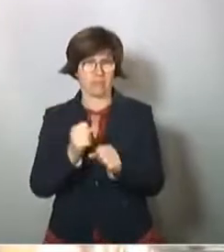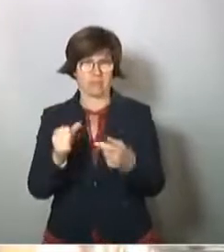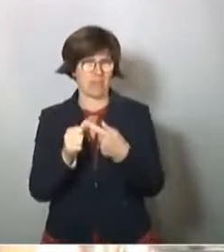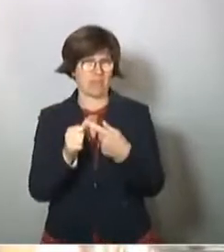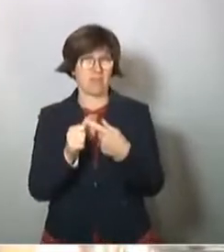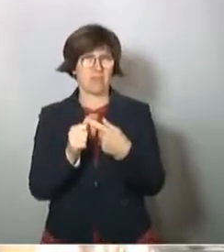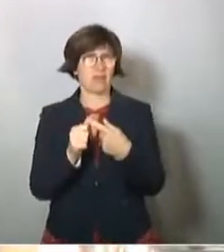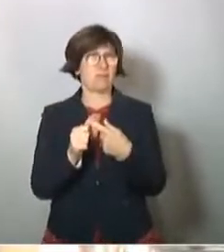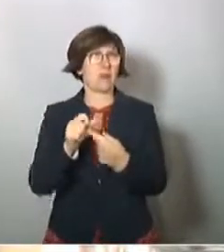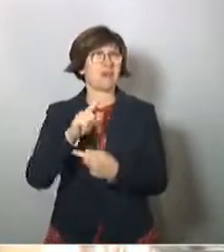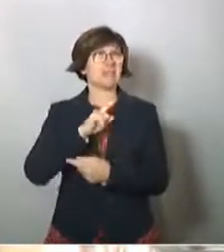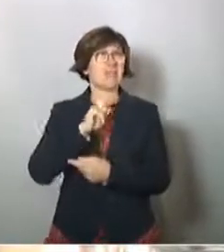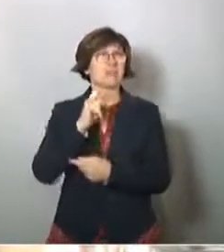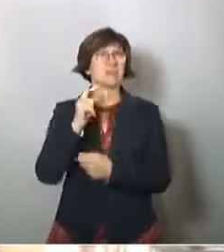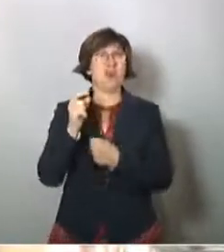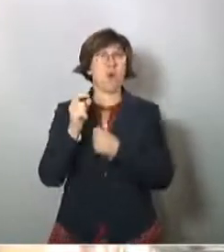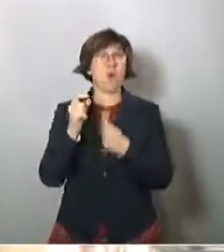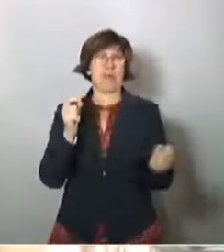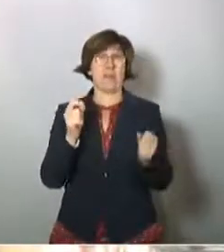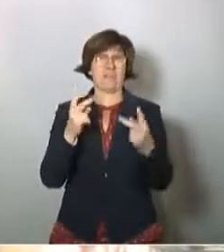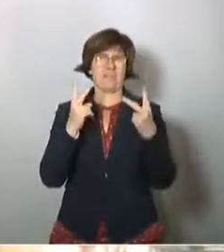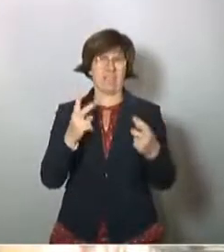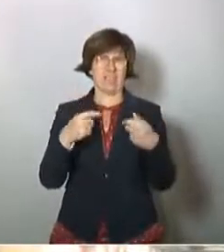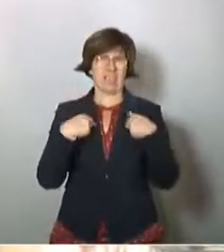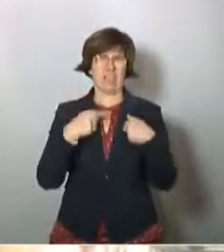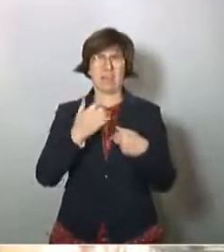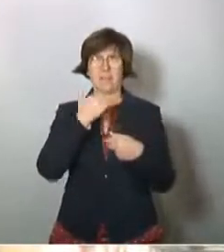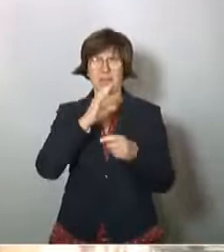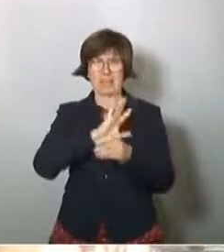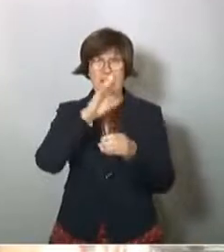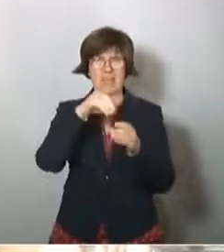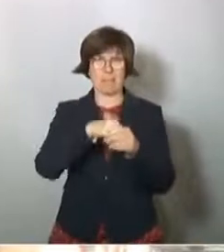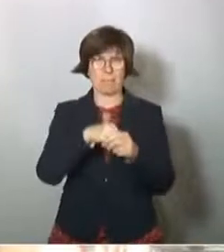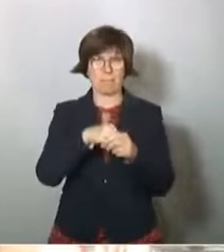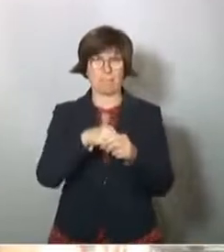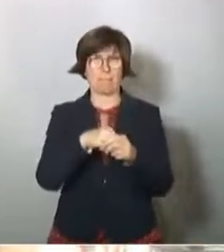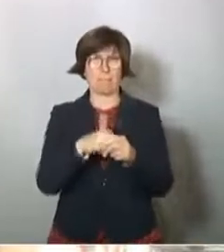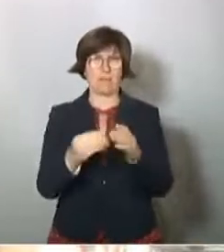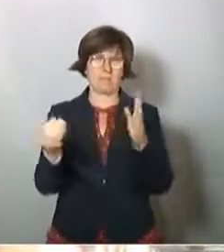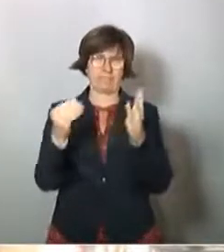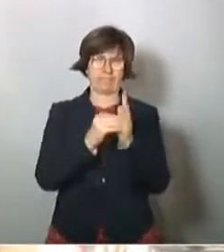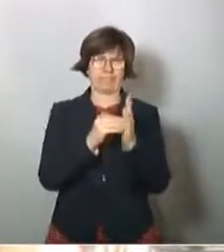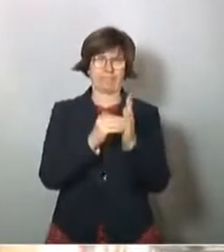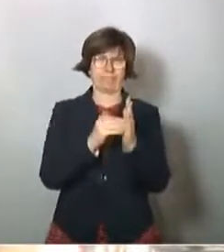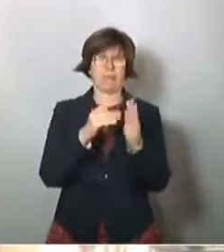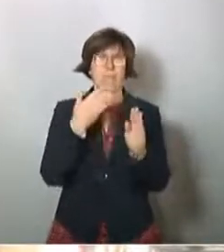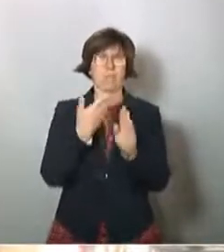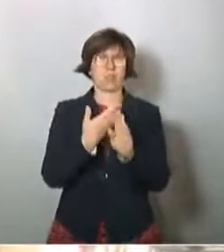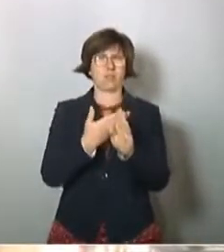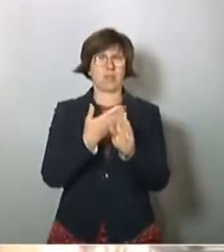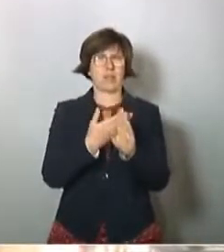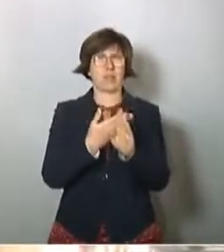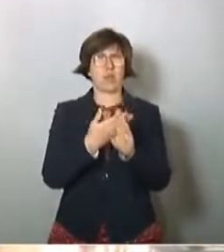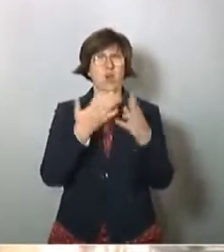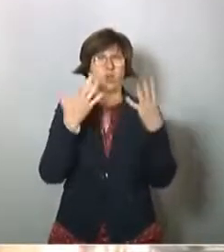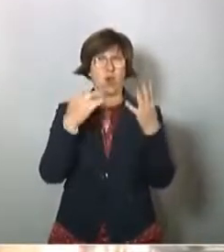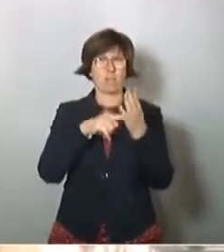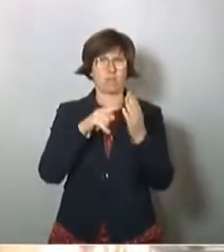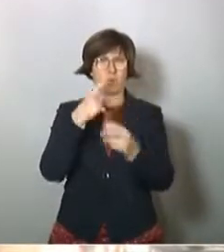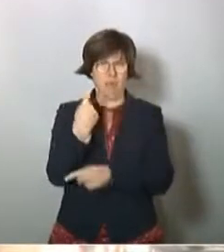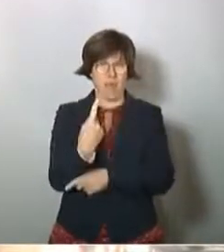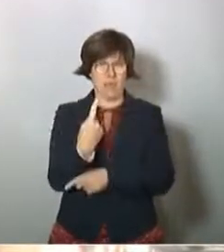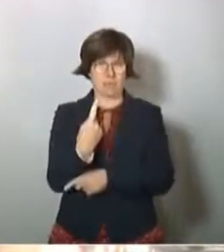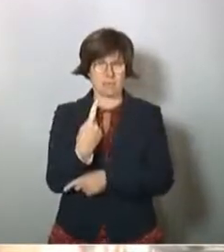aber was mir natürlich als Linke auch wichtig war, in diesem Bericht zu verankern, ist zum Beispiel der Punkt 9.1.